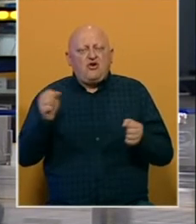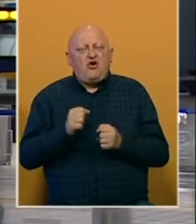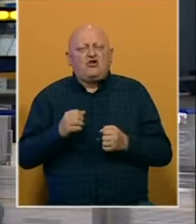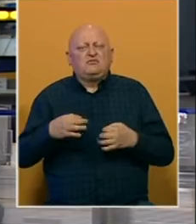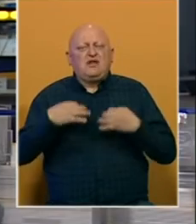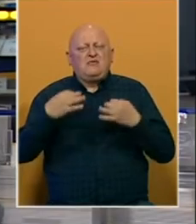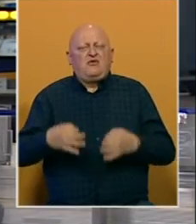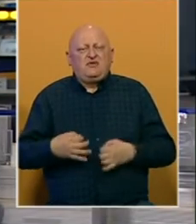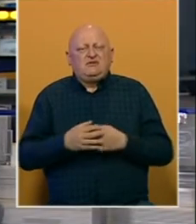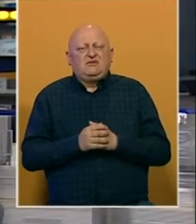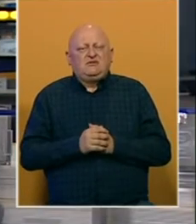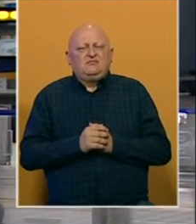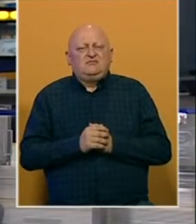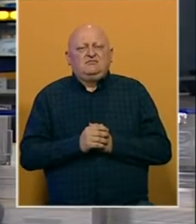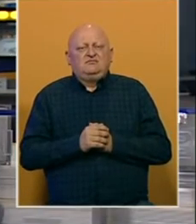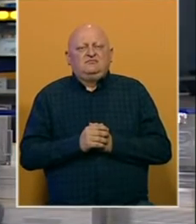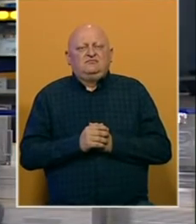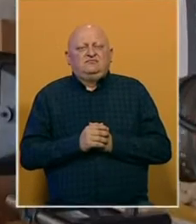nego ozbilj na profesiju.